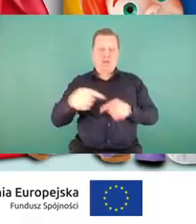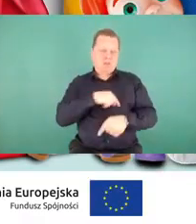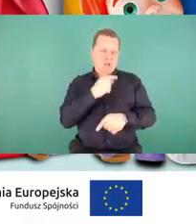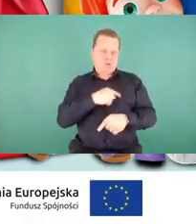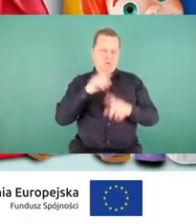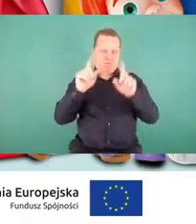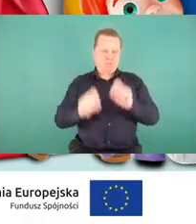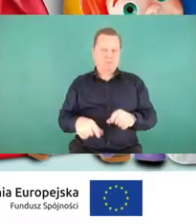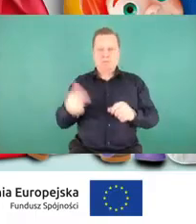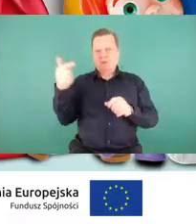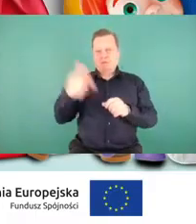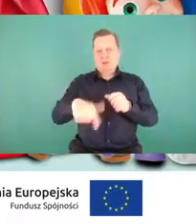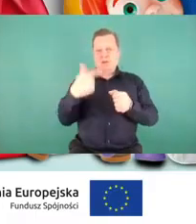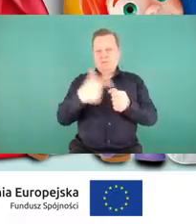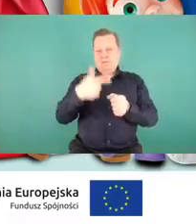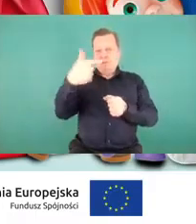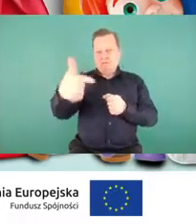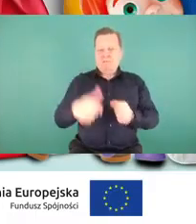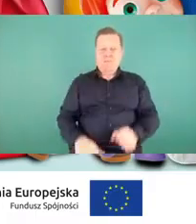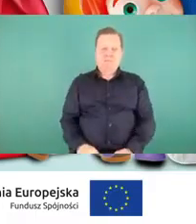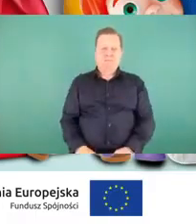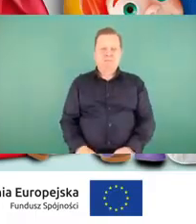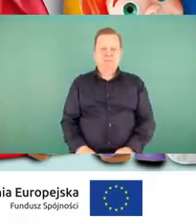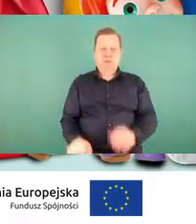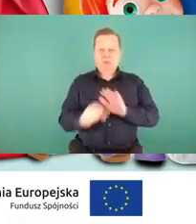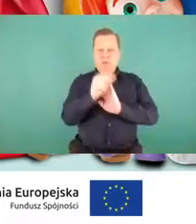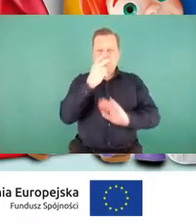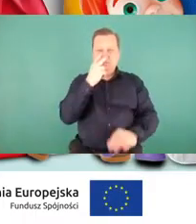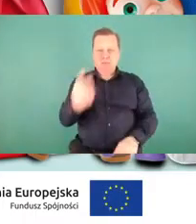2022 roku. Do zobaczenia.